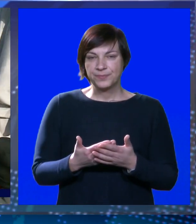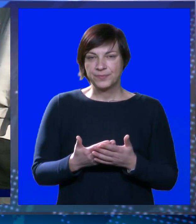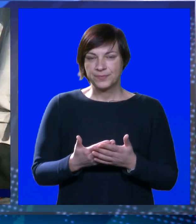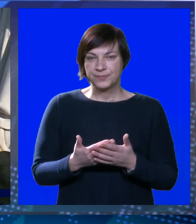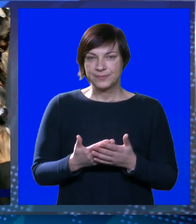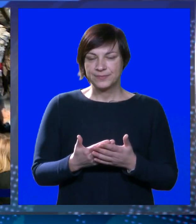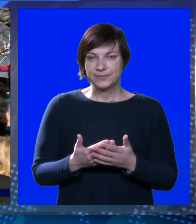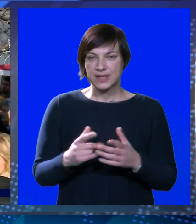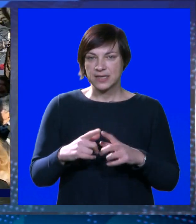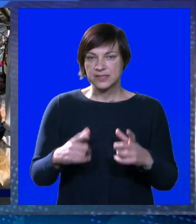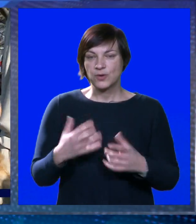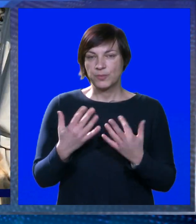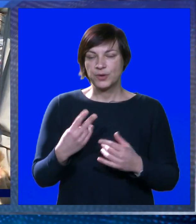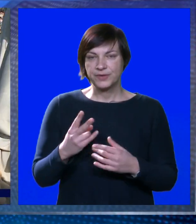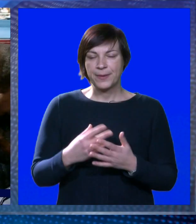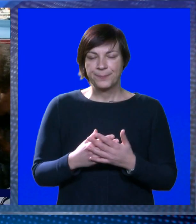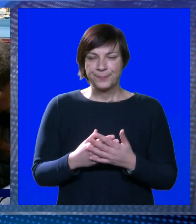Kiridžija broj 2, stol broj 2.